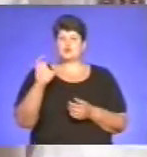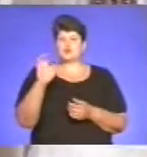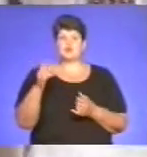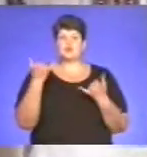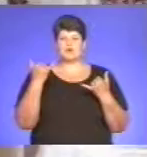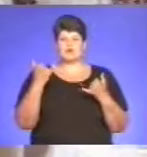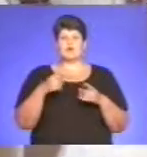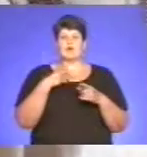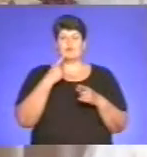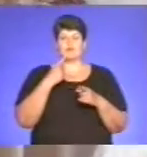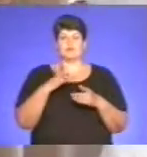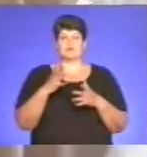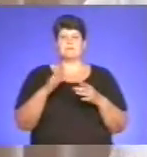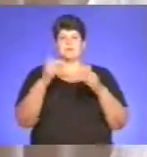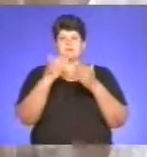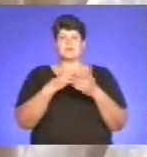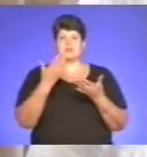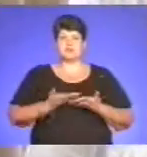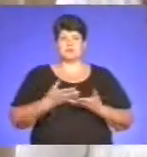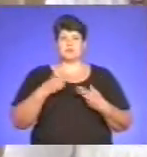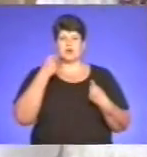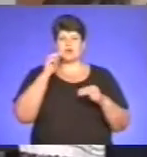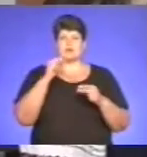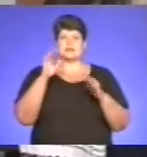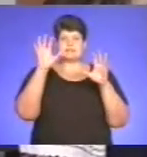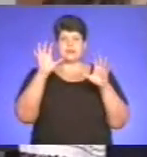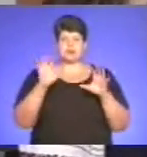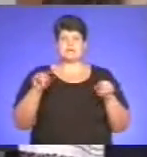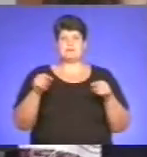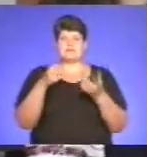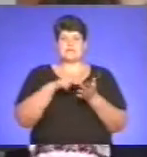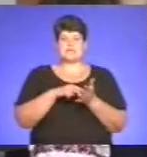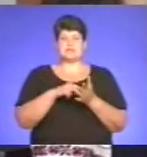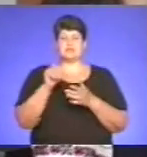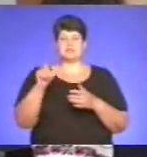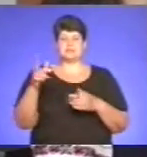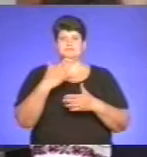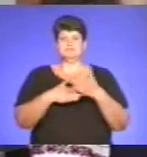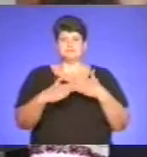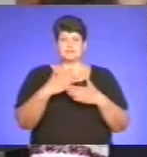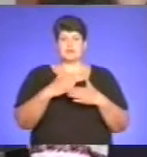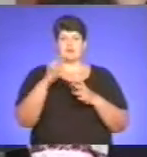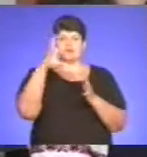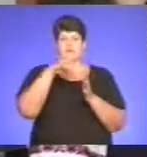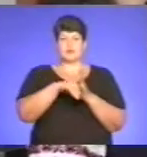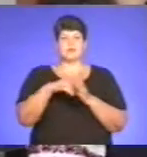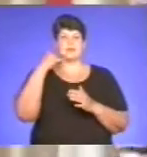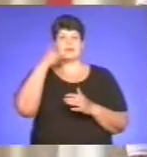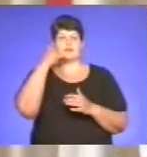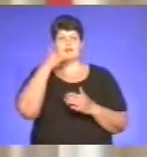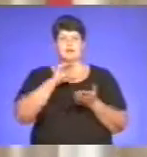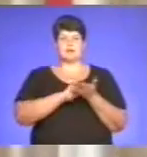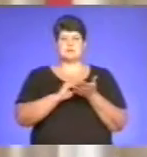поліпшує закон про реабілітацію інвалідів в Україні, згідно з яким в перелік засобів реабілітації входять телефони для